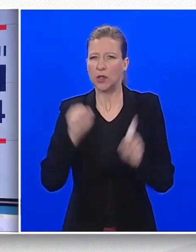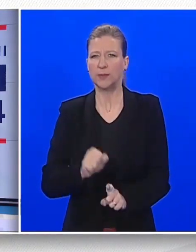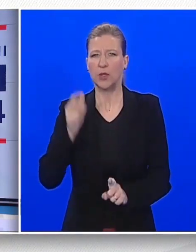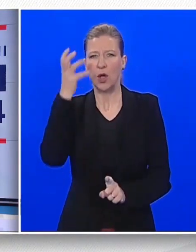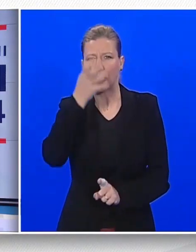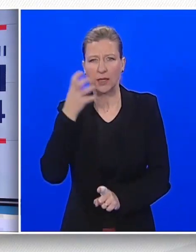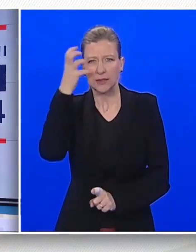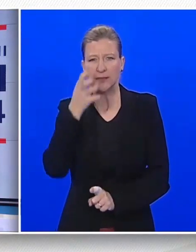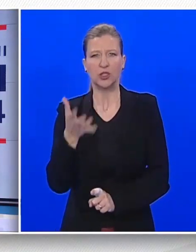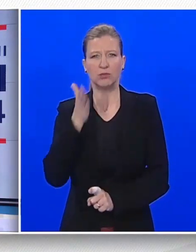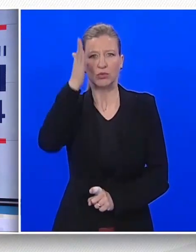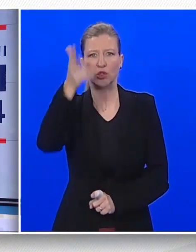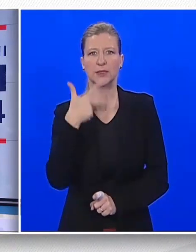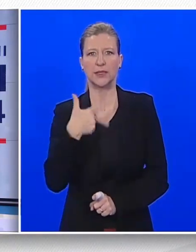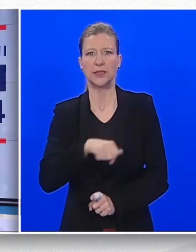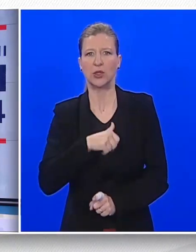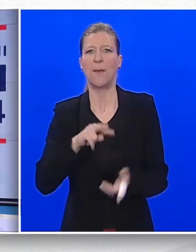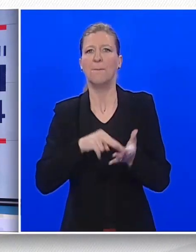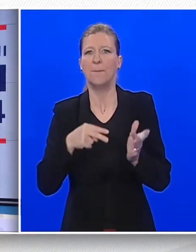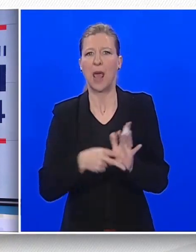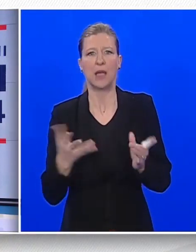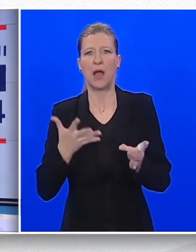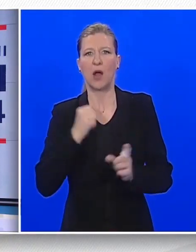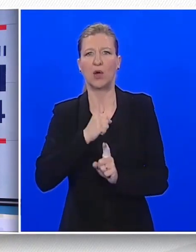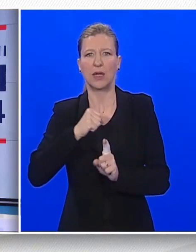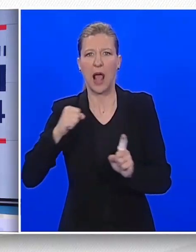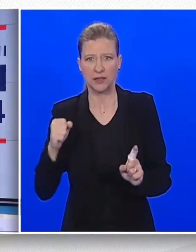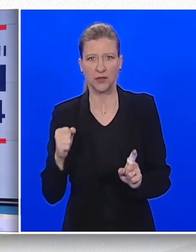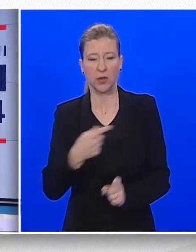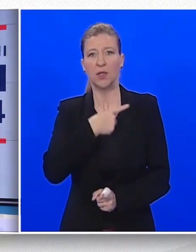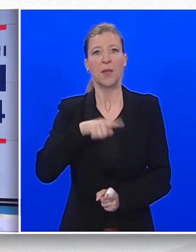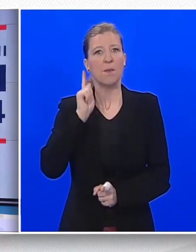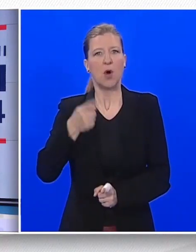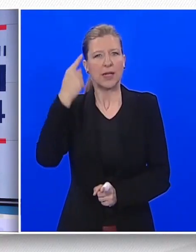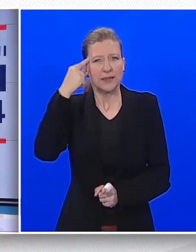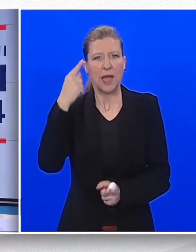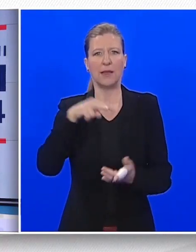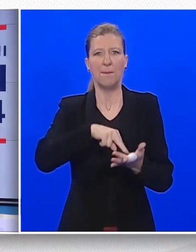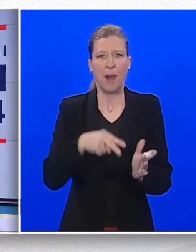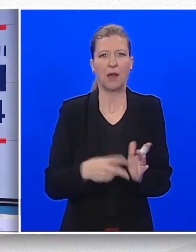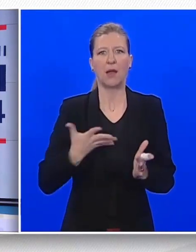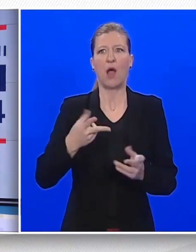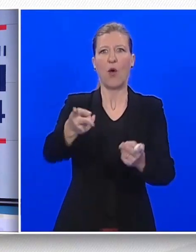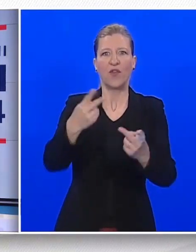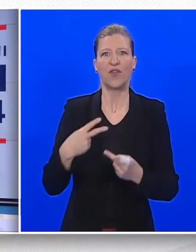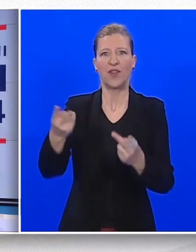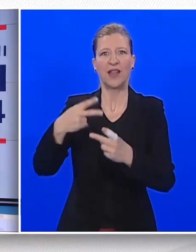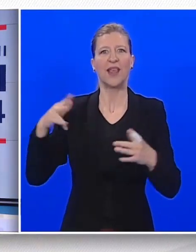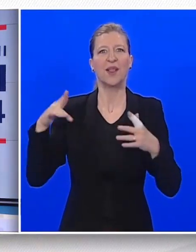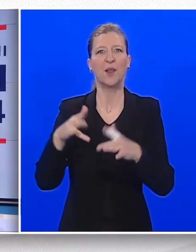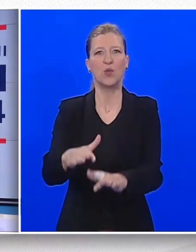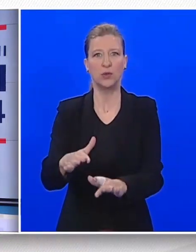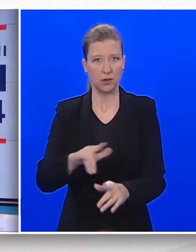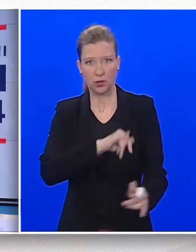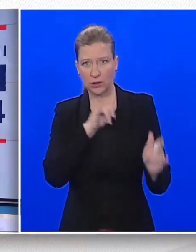idući 30 godina. Mi moramo osmisliti kako ćemo vratiti naše ljude koji su otišli iz Hrvatske, 400 tisuća